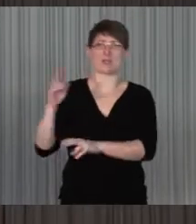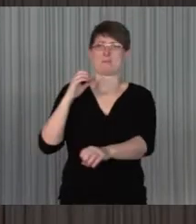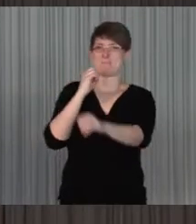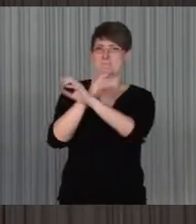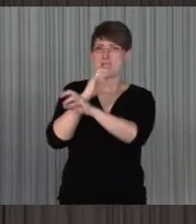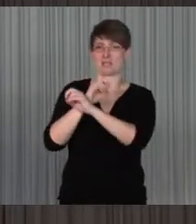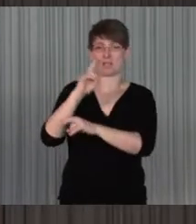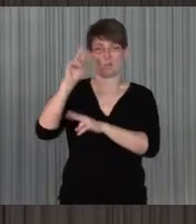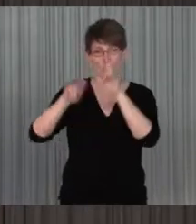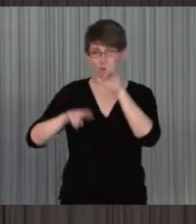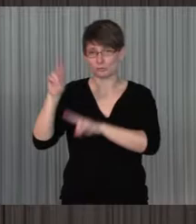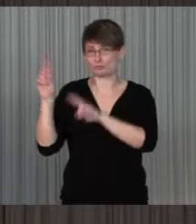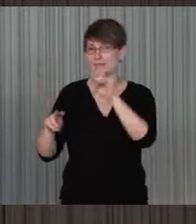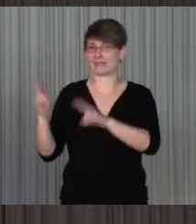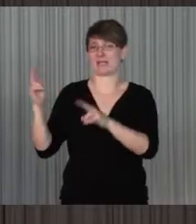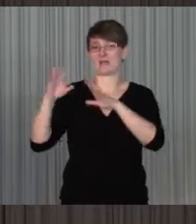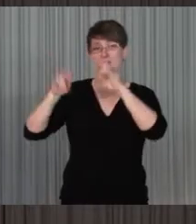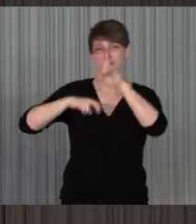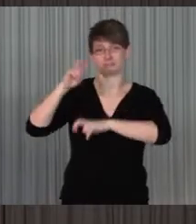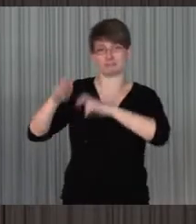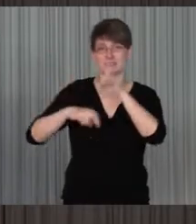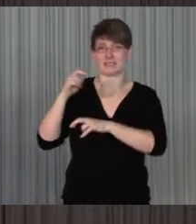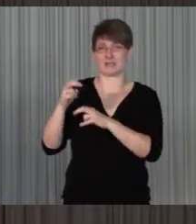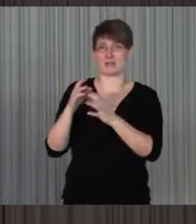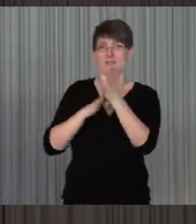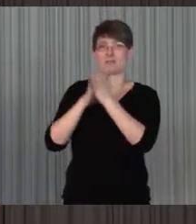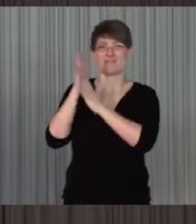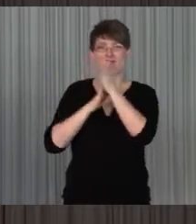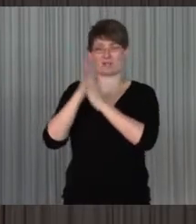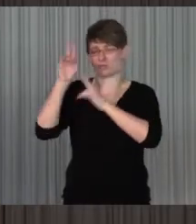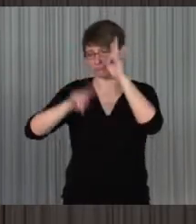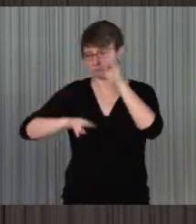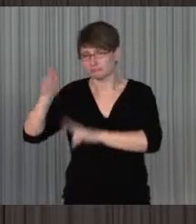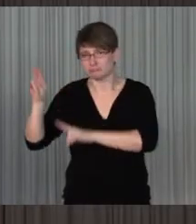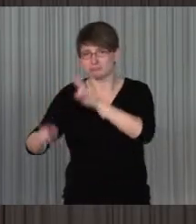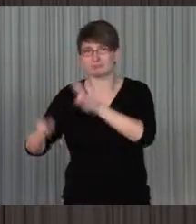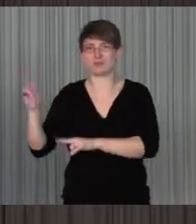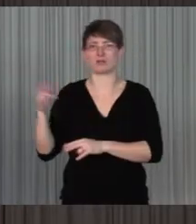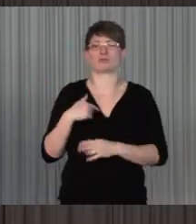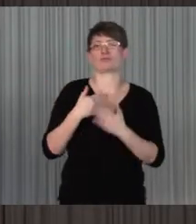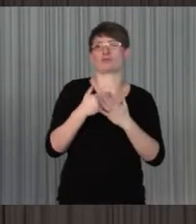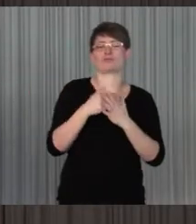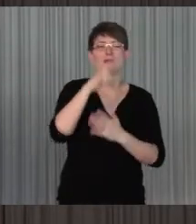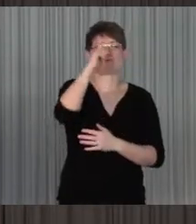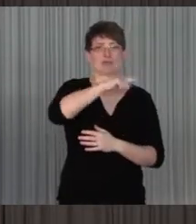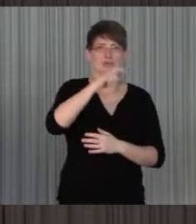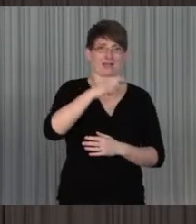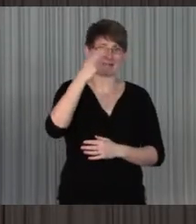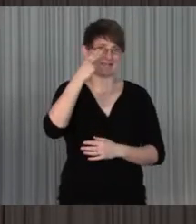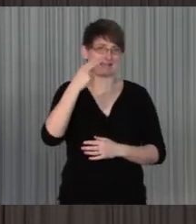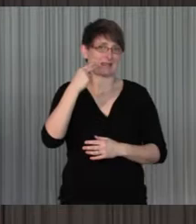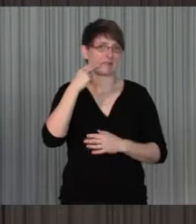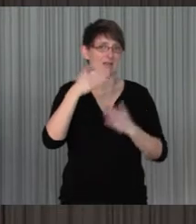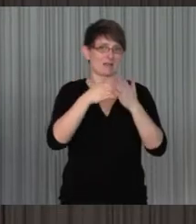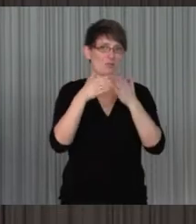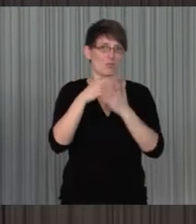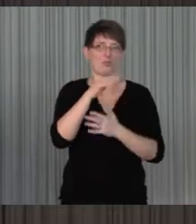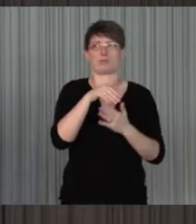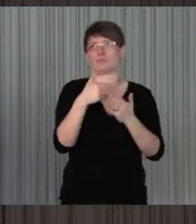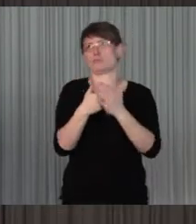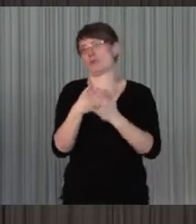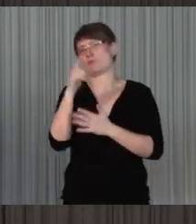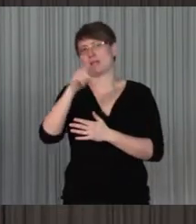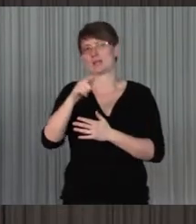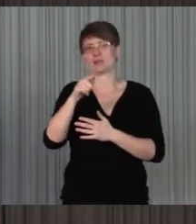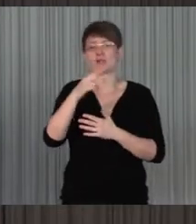auch unterschiedliche Nutzungsmotive haben, also Menschen mit Sehbehinderung oder Menschen,